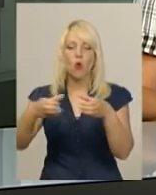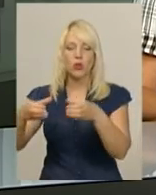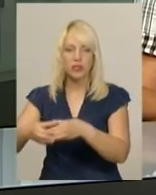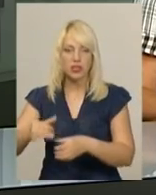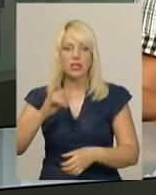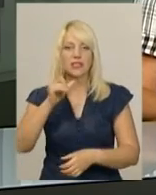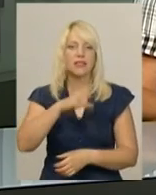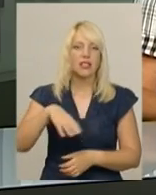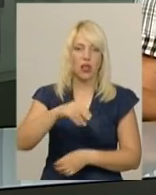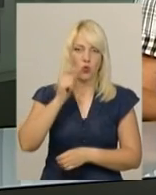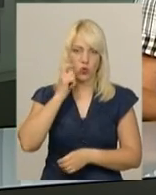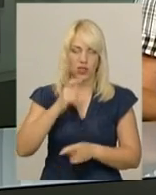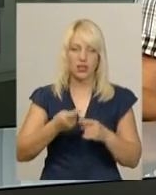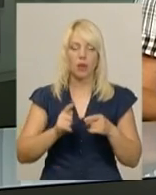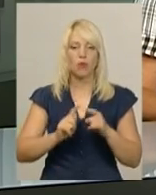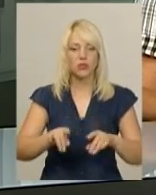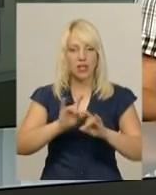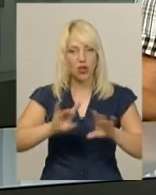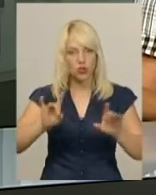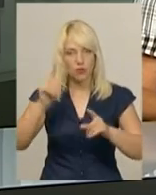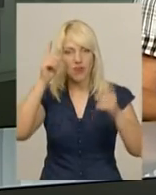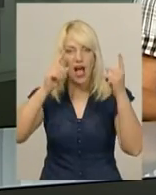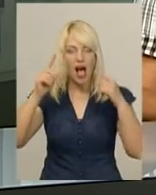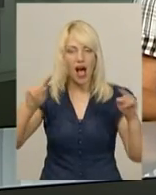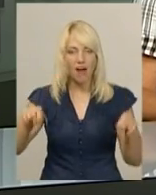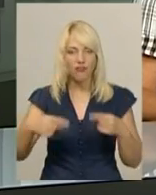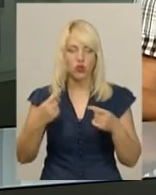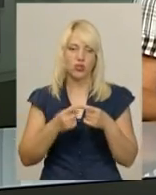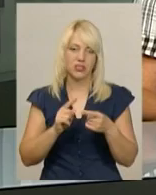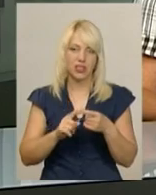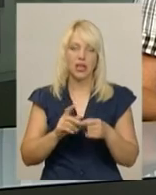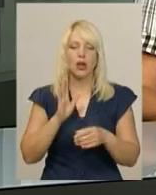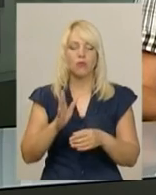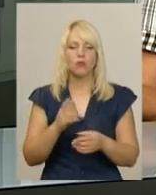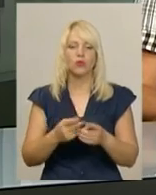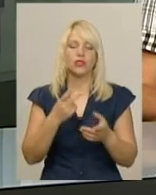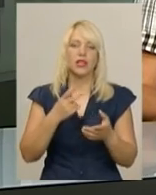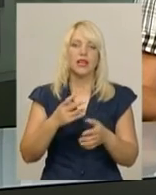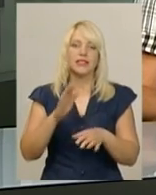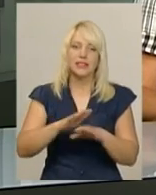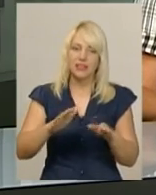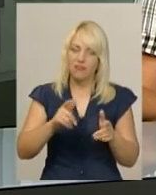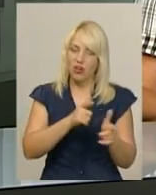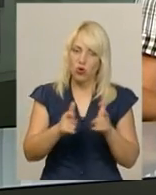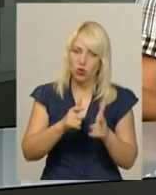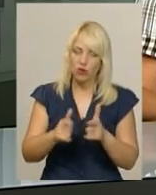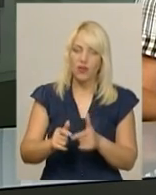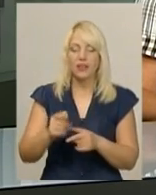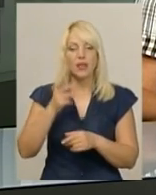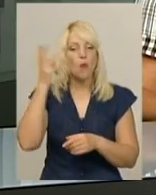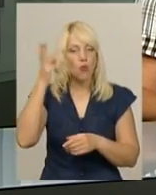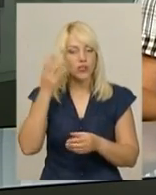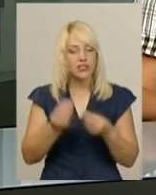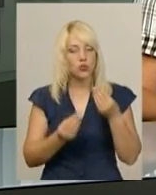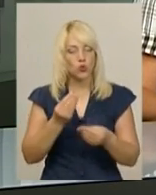проєкту фестивалю Анатолій Біліванцев. На алеї майстрів свої ремесла демонструватимуть народні умільці, діти виготовлятимуть подільську іграшку,